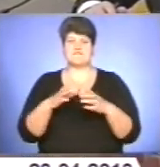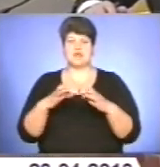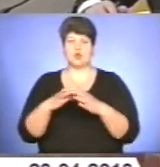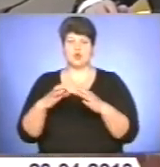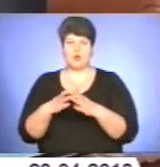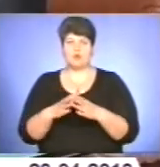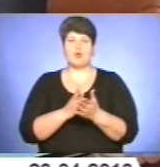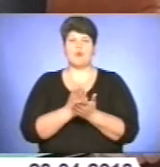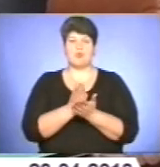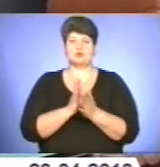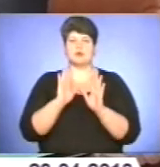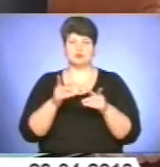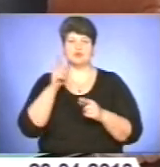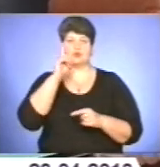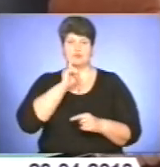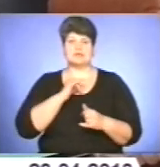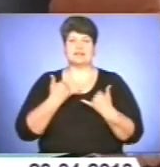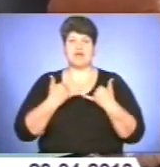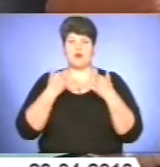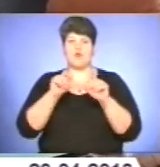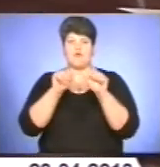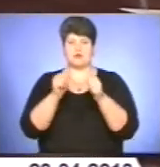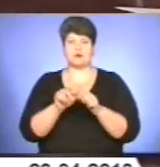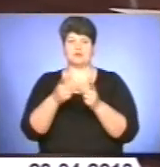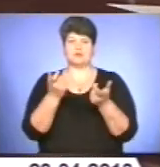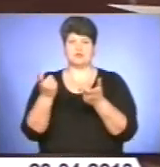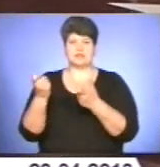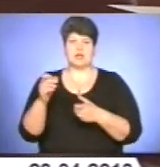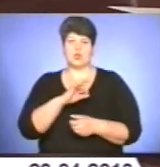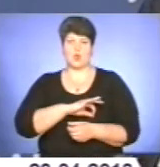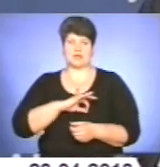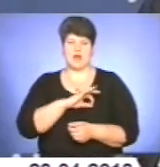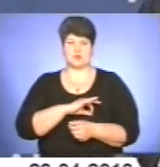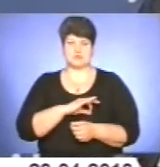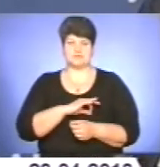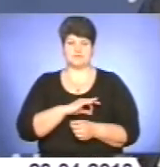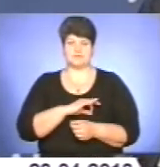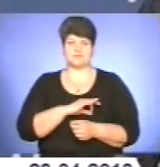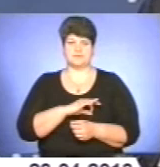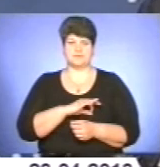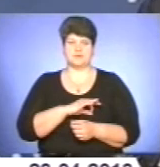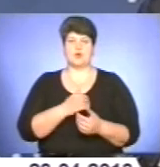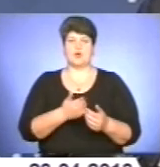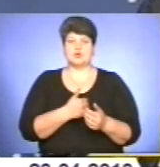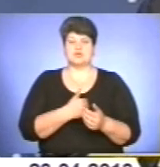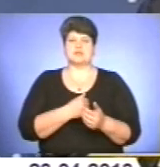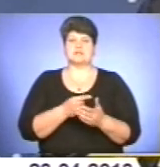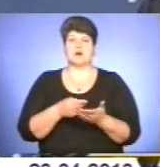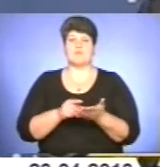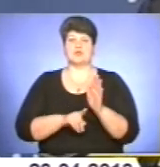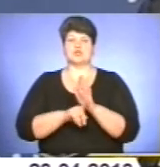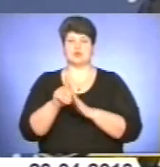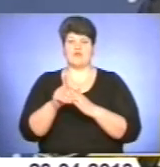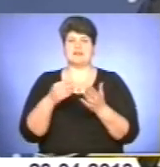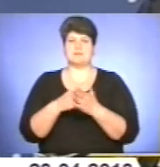послуга стане зручною. Зокрема, для оформлення залучатимуть нотаріусів. Ті, хто хочуть започаткувати бізнес, могли це